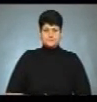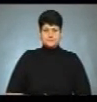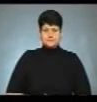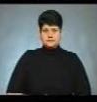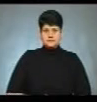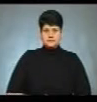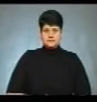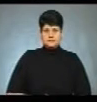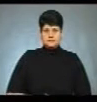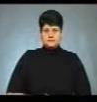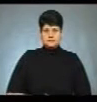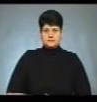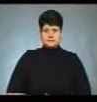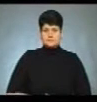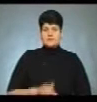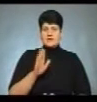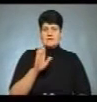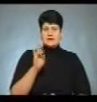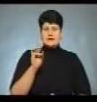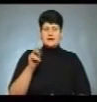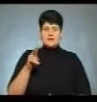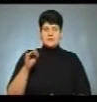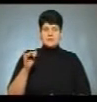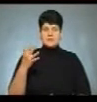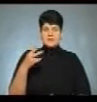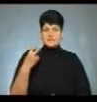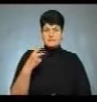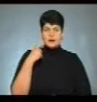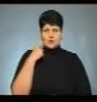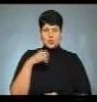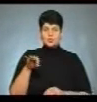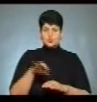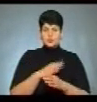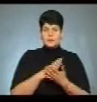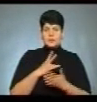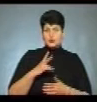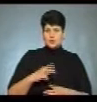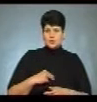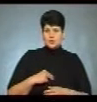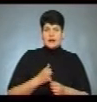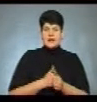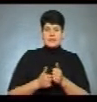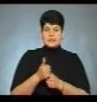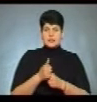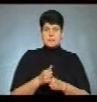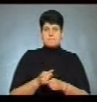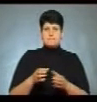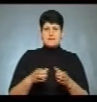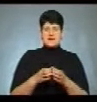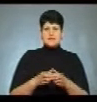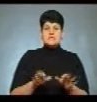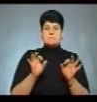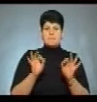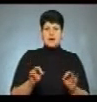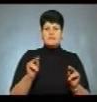Новини. Валентин Наливайченко, 52 роки, одружений, має доньку, лідер партії «Справедливість». Валентин